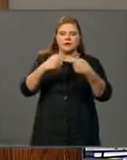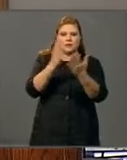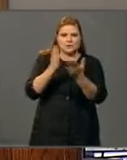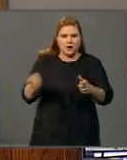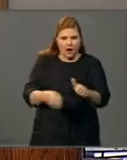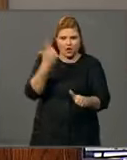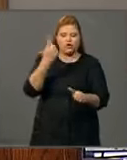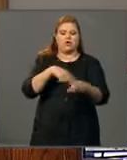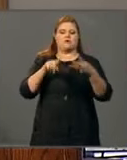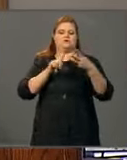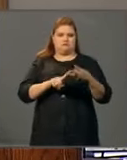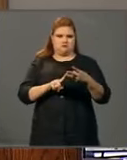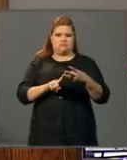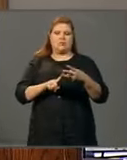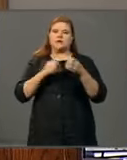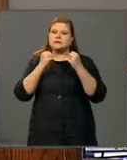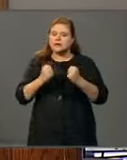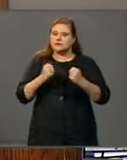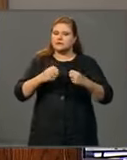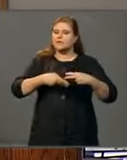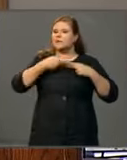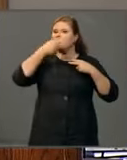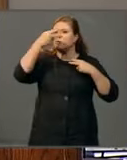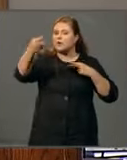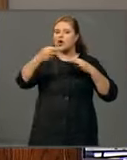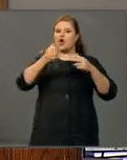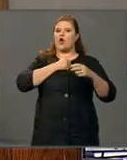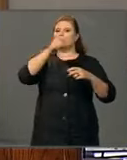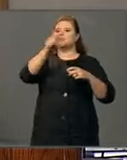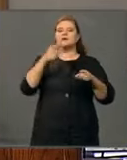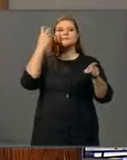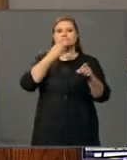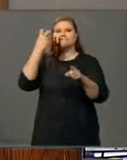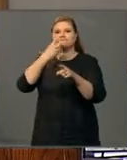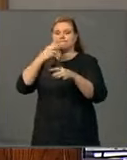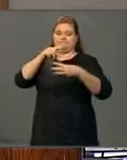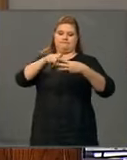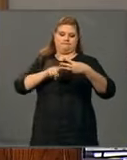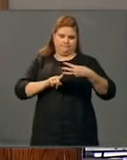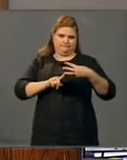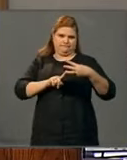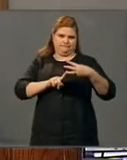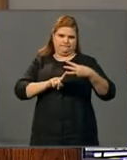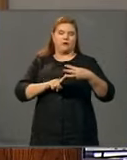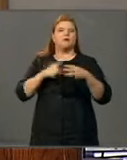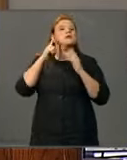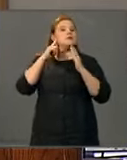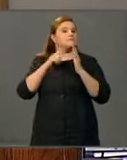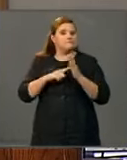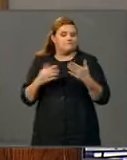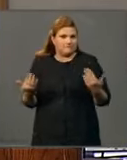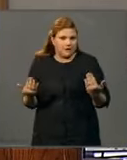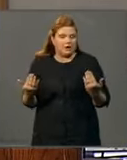Kolme, kestävän ja pitkäaikaisen omistajaratkaisun etsiminen. Tämä tarkoittaa käytännössä